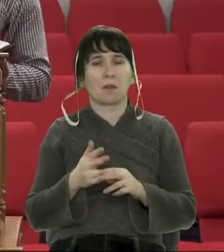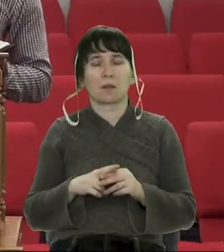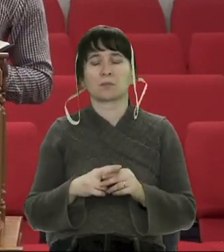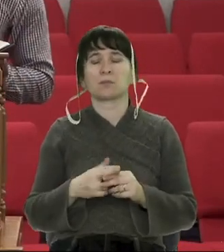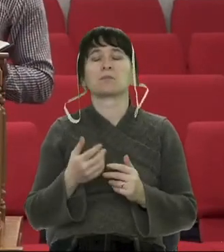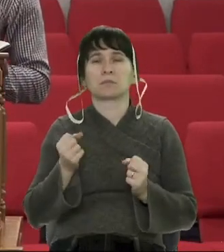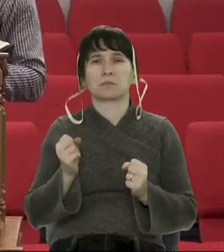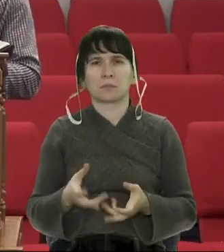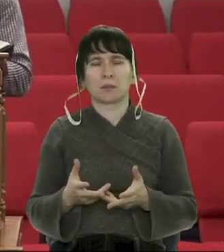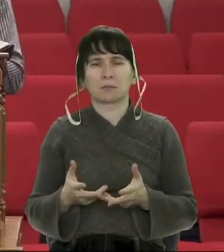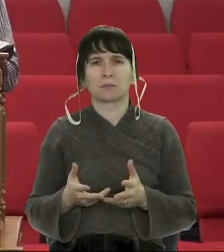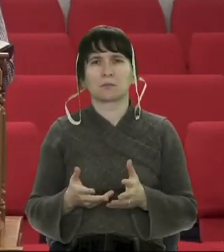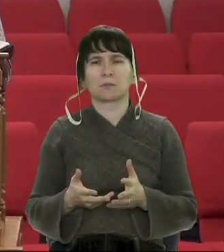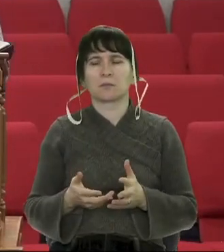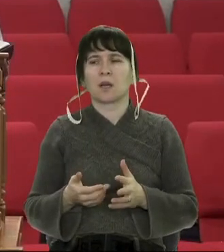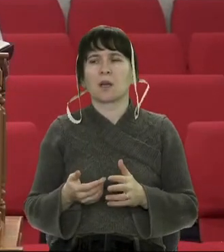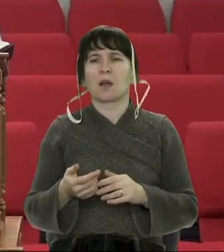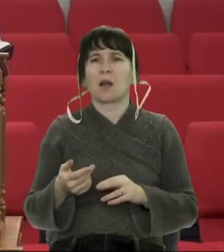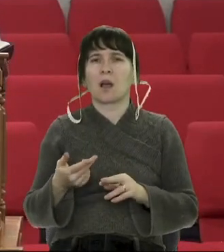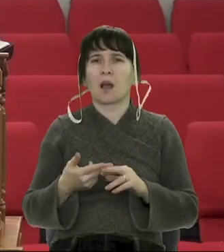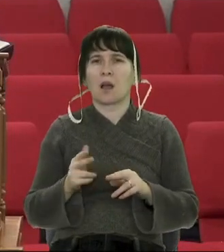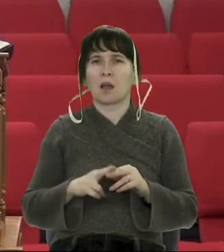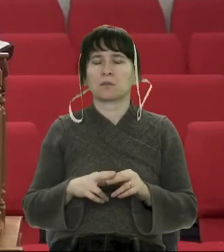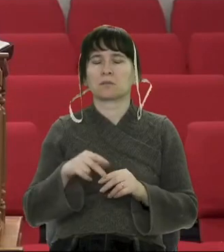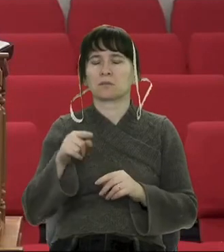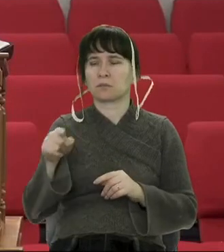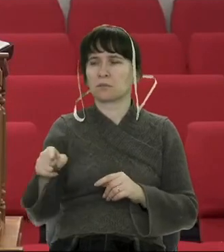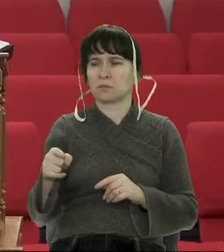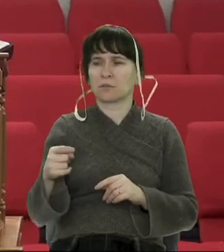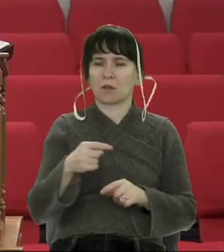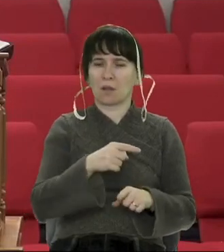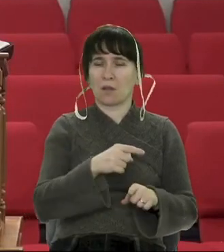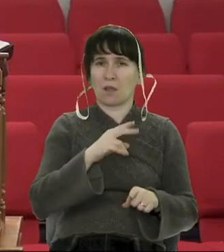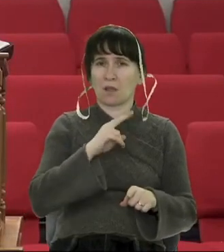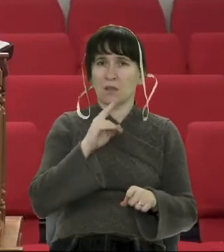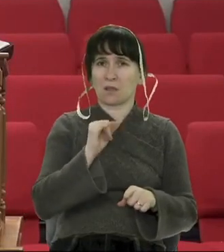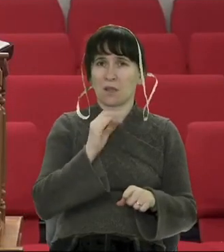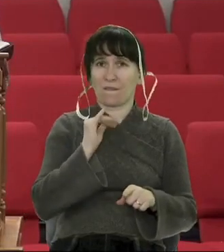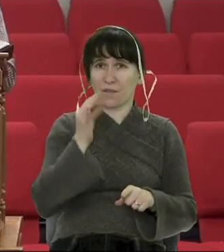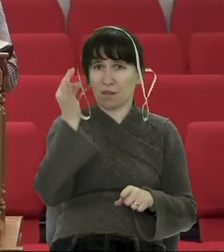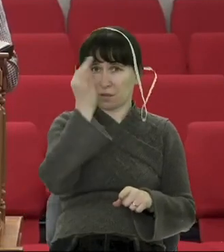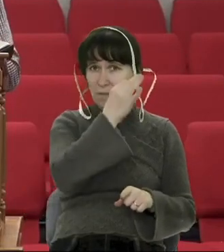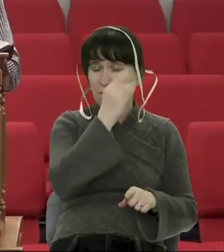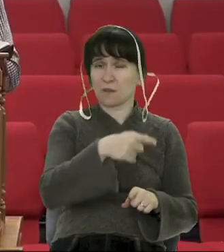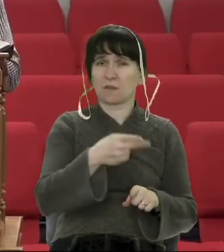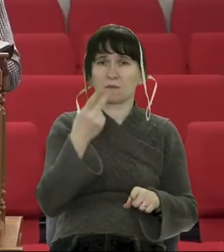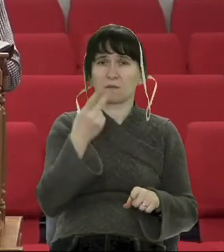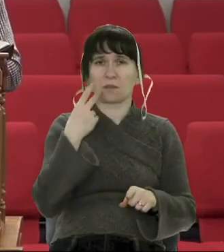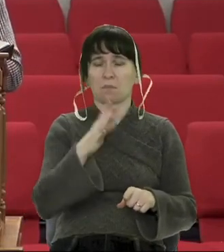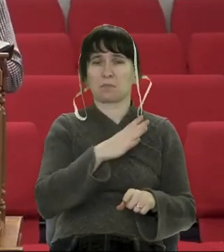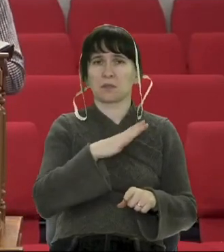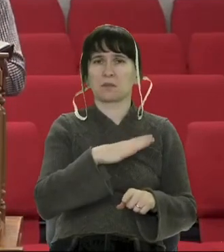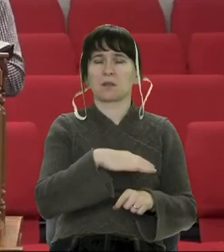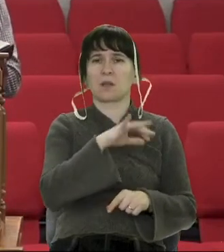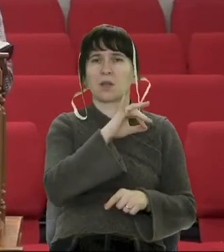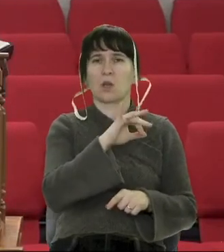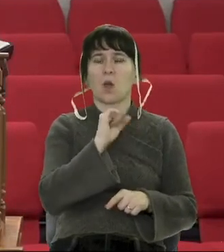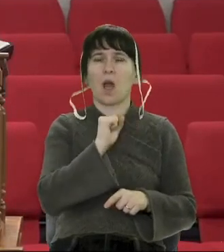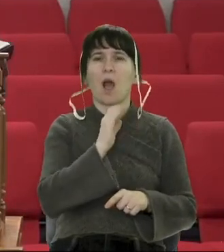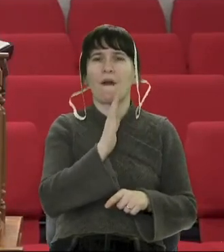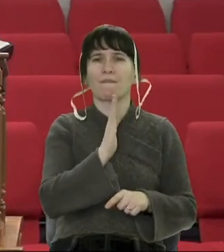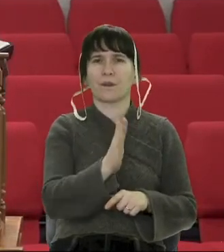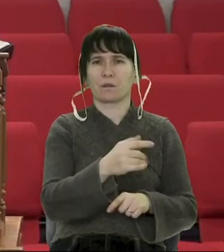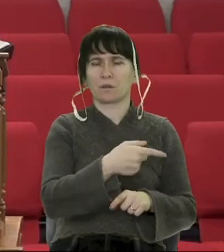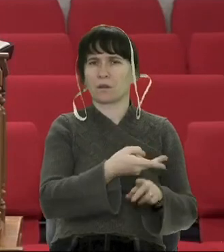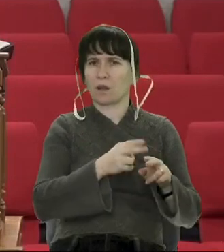всіх подій в його житті був інший воєначальник на ім'я Іоав. Ця прийшла людина, Іоав,